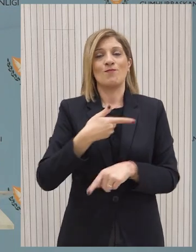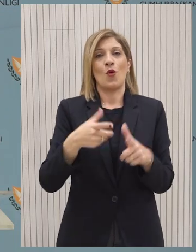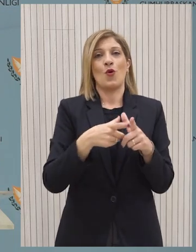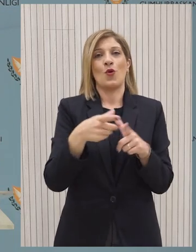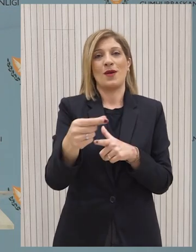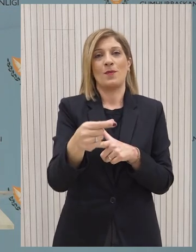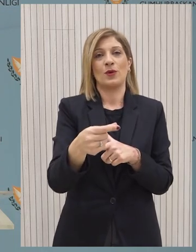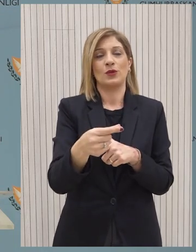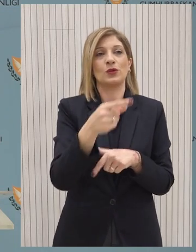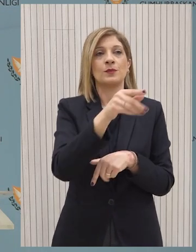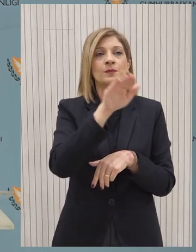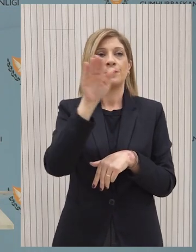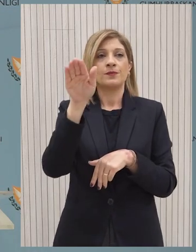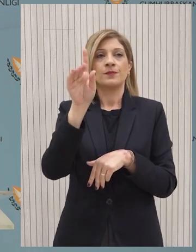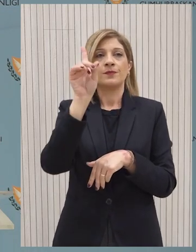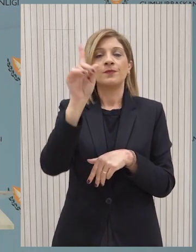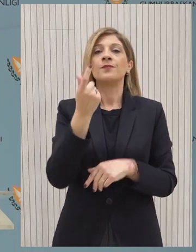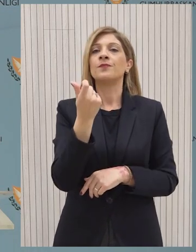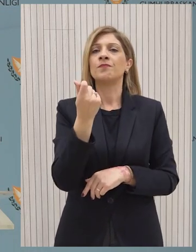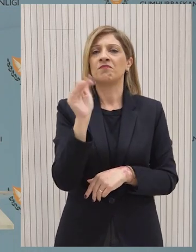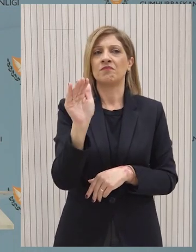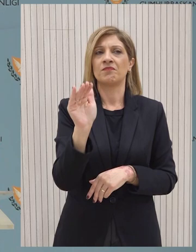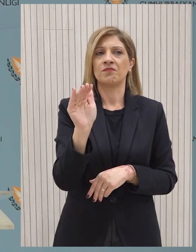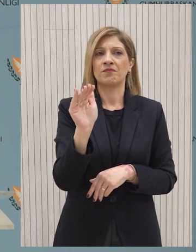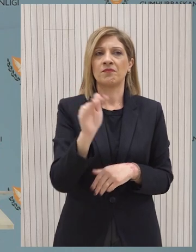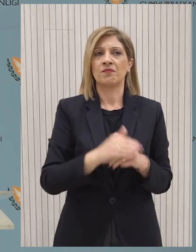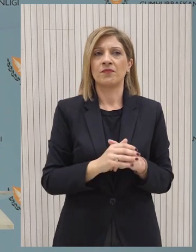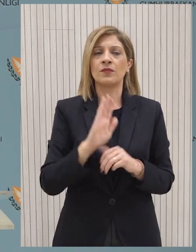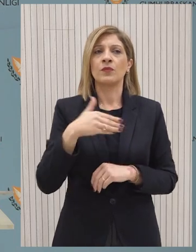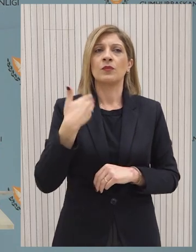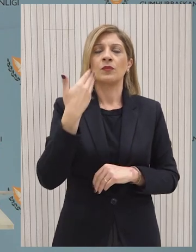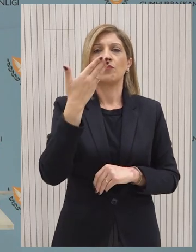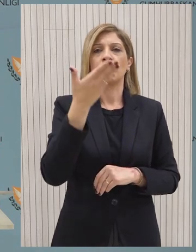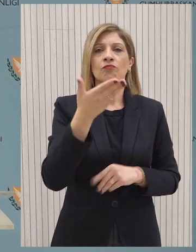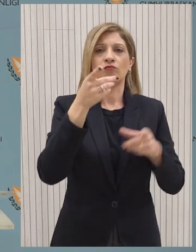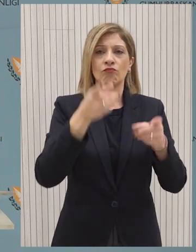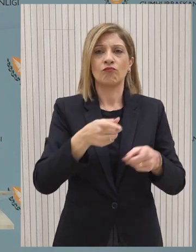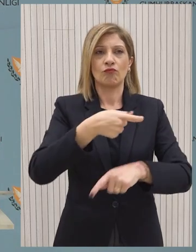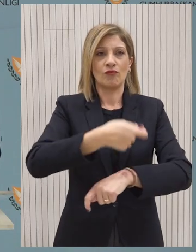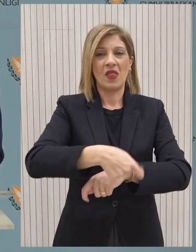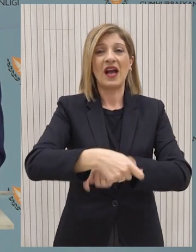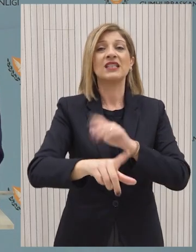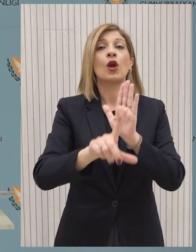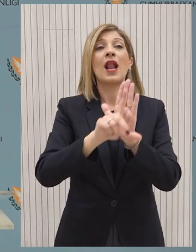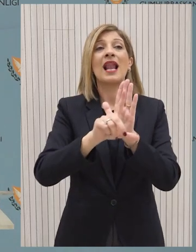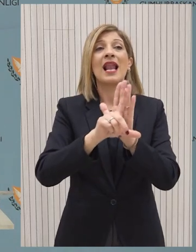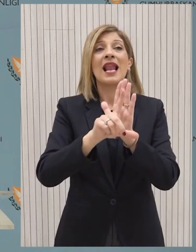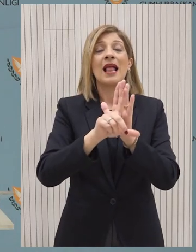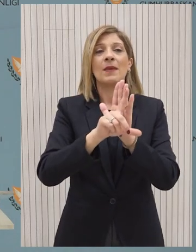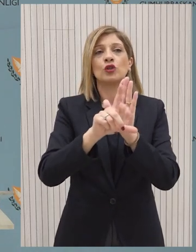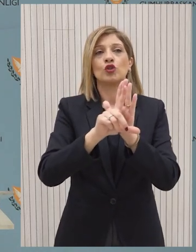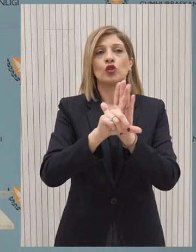Κυπριακή Δημοκρατία. Μια οικονομική ερώτηση. Μετά από την απόφαση του δικαστηρίου στην Λεμεσό για